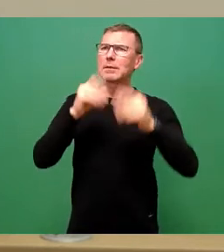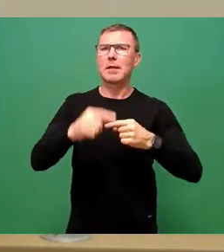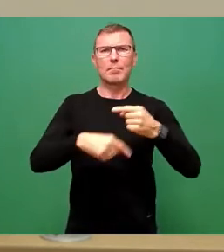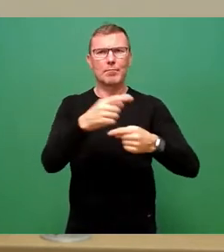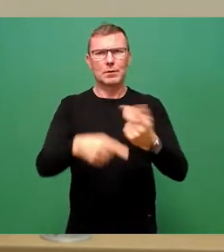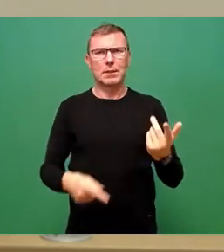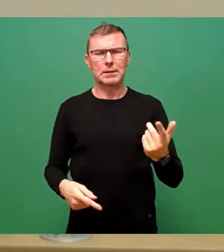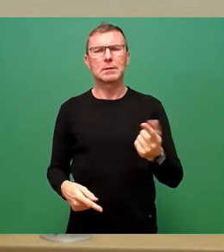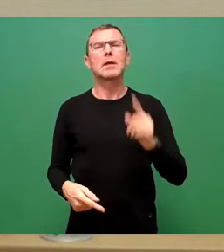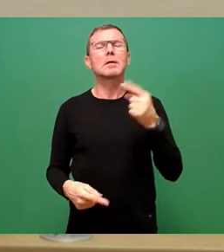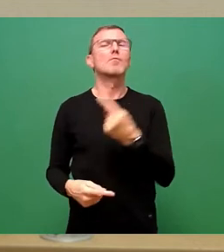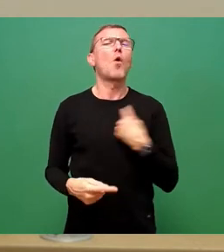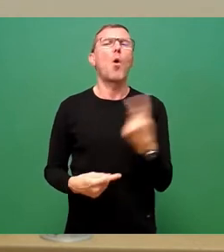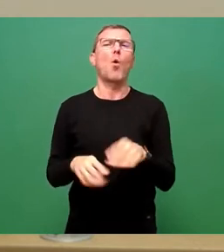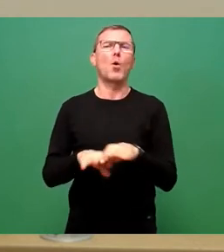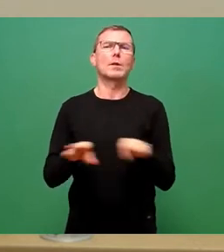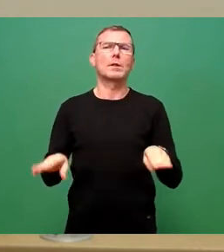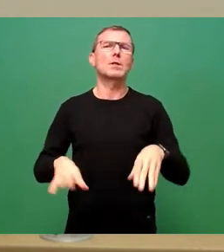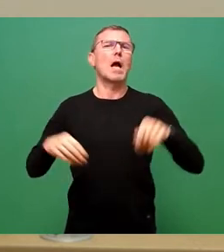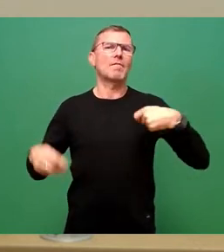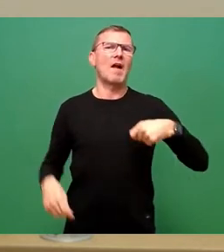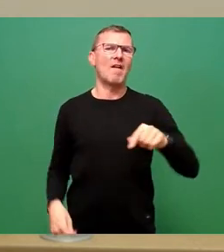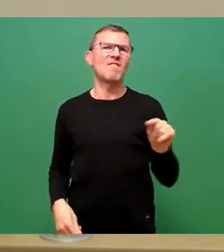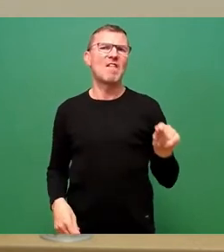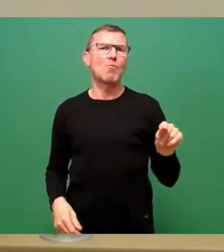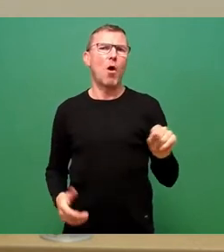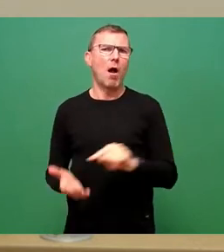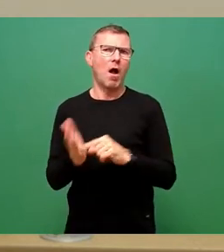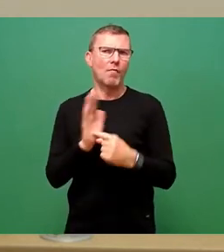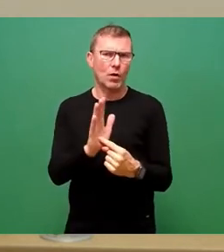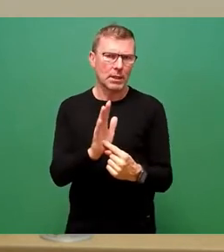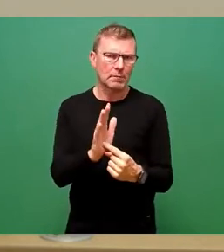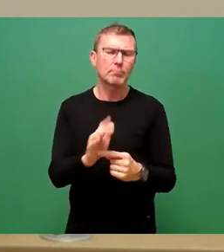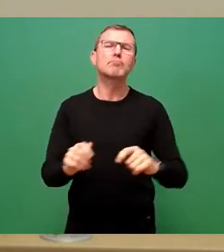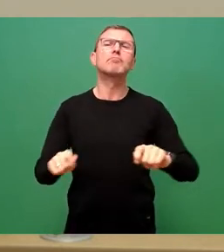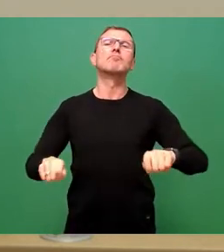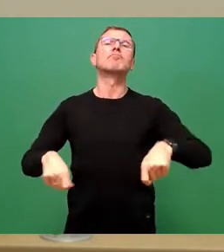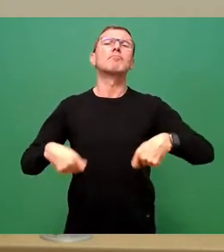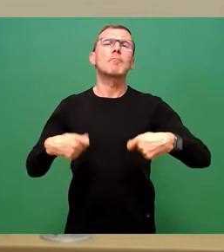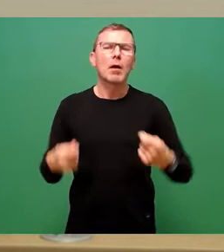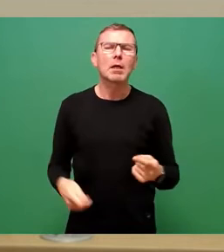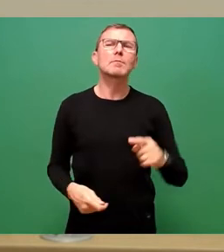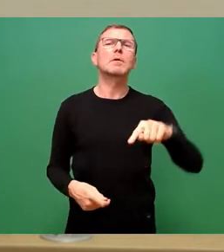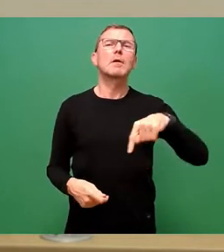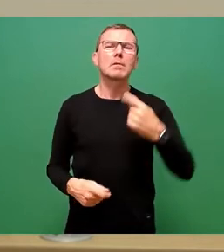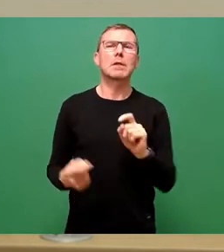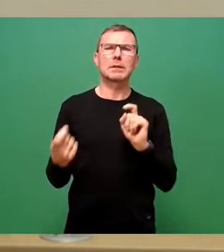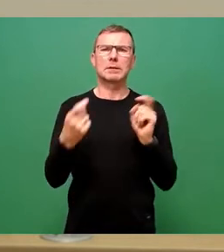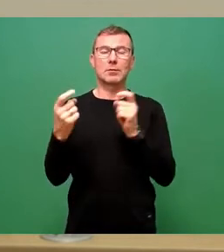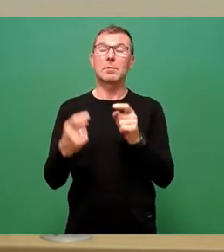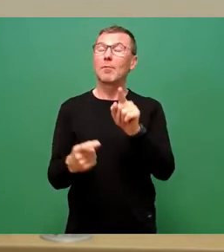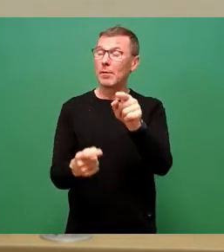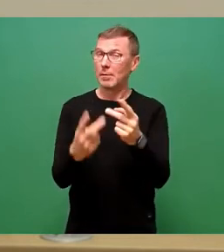dann dem runden Tisch Anfang Februar vorgelegt werden und die Ergebnisse dann entsprechend dort diskutiert werden. Was wichtig ist,